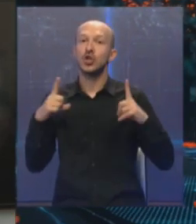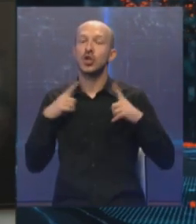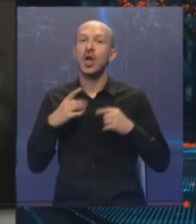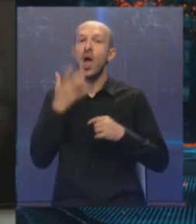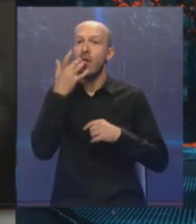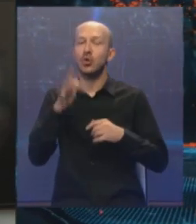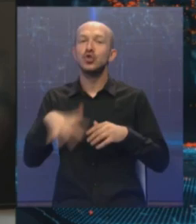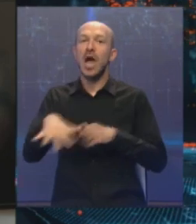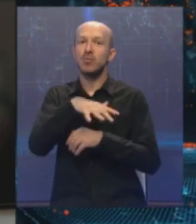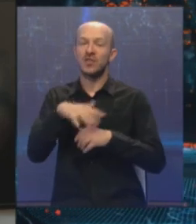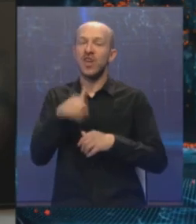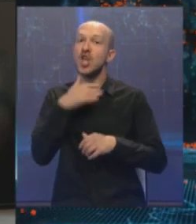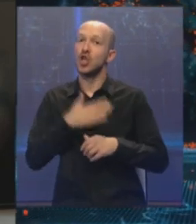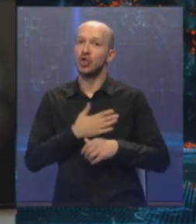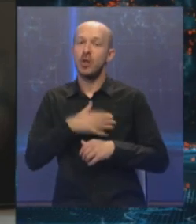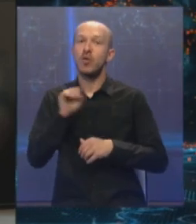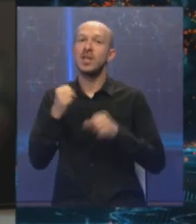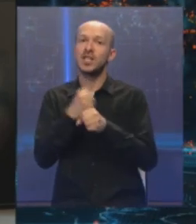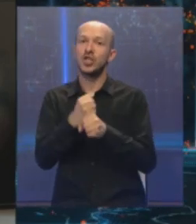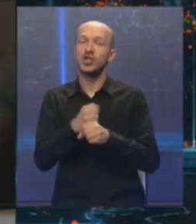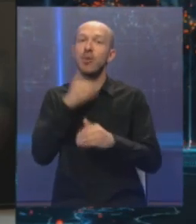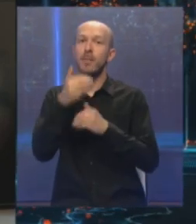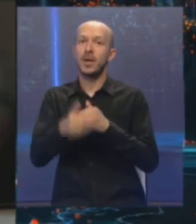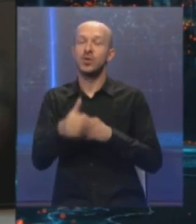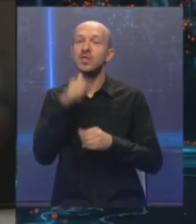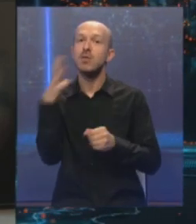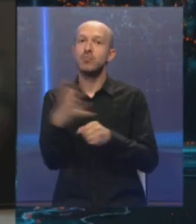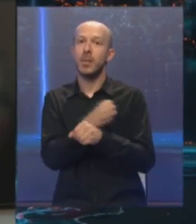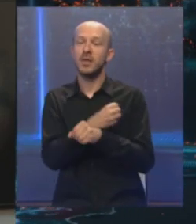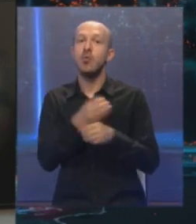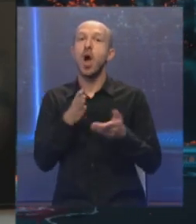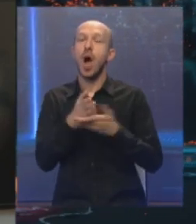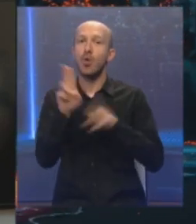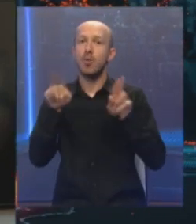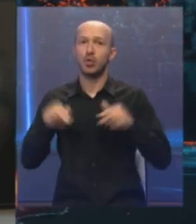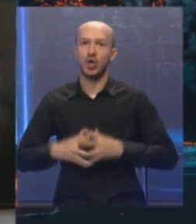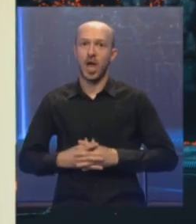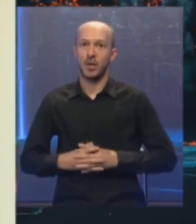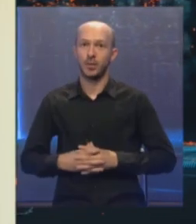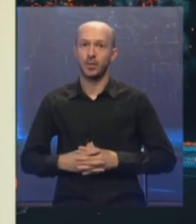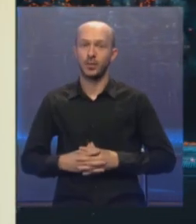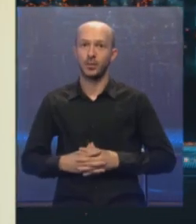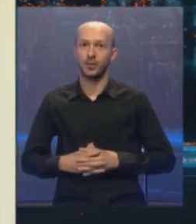vruća atmosfera i želimo da zadržimo prednost i da pobjedimo ako je to moguće.